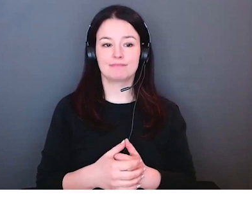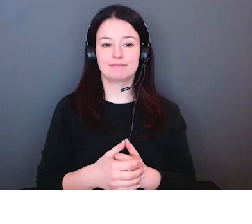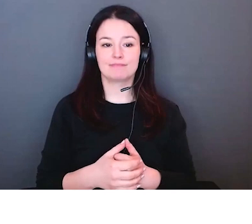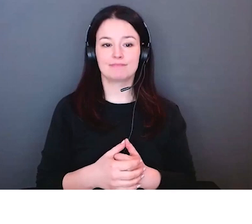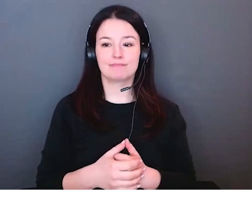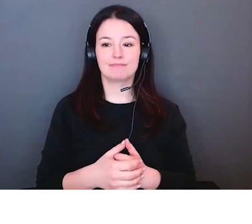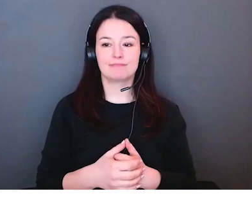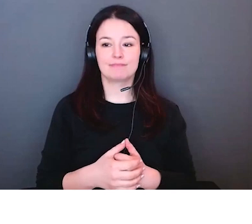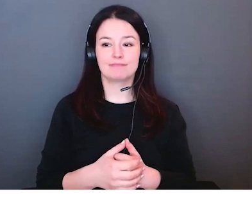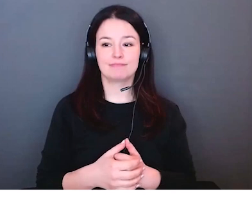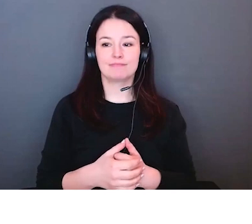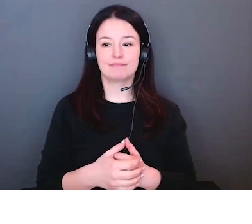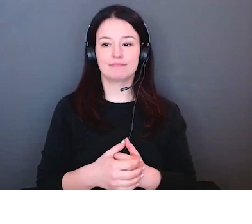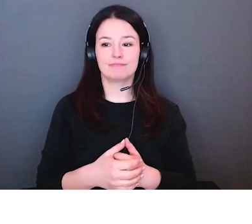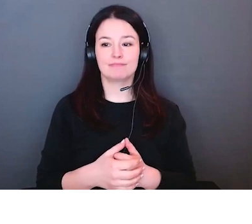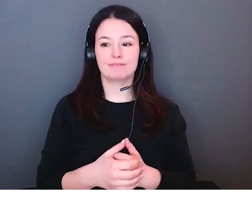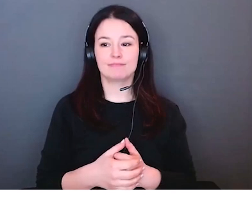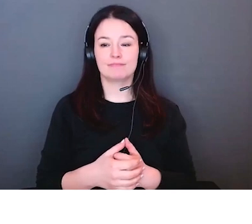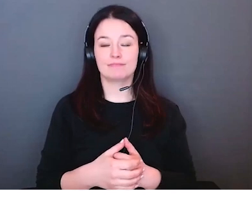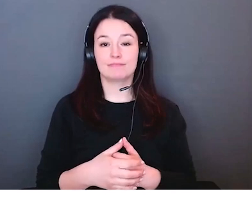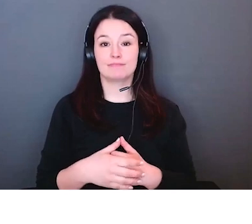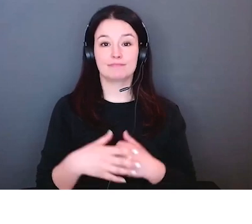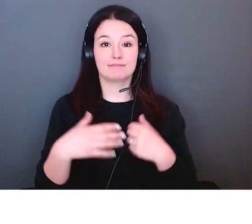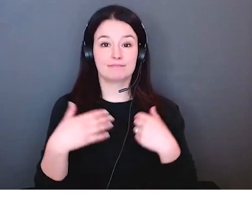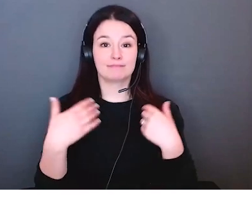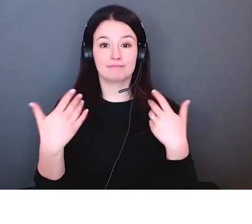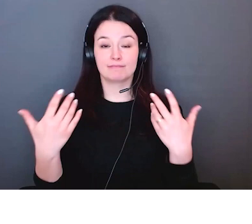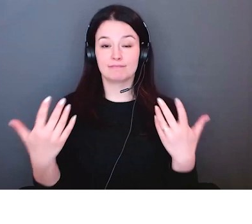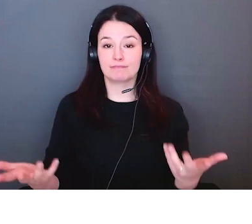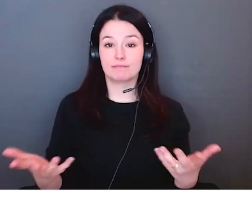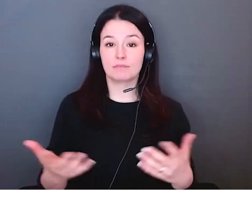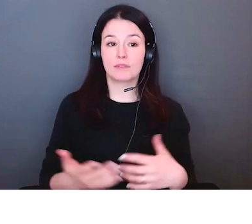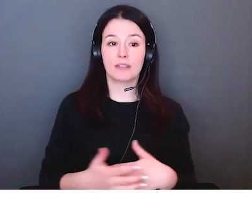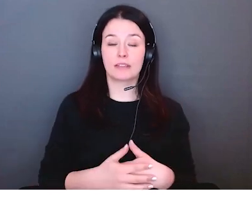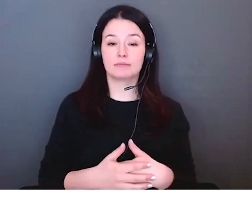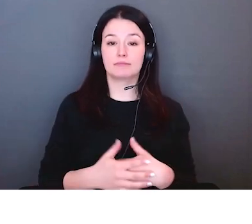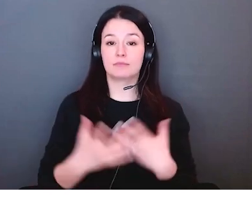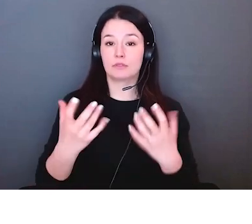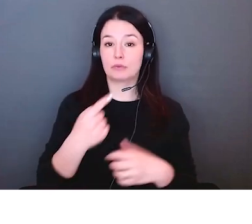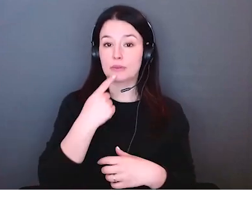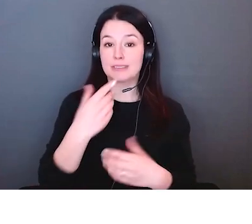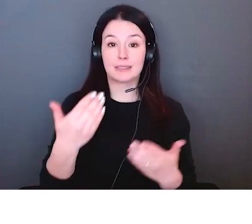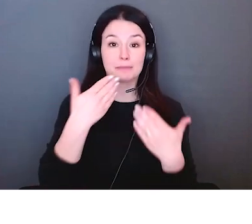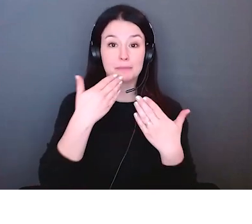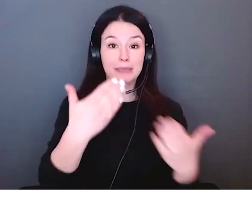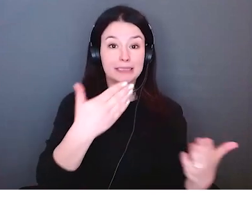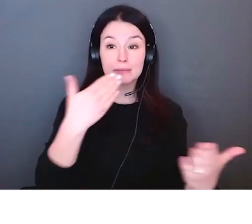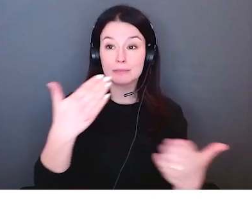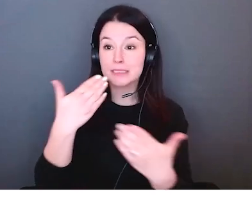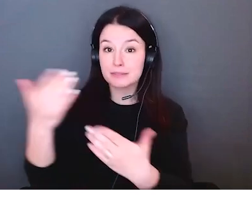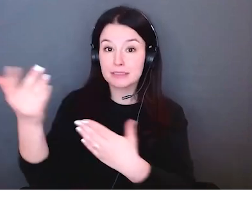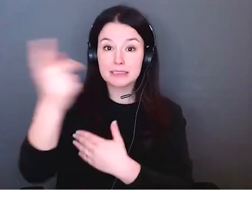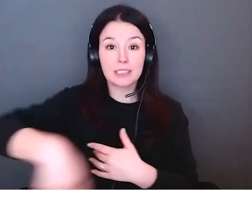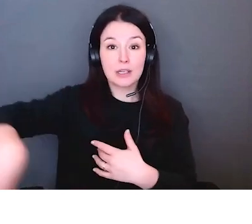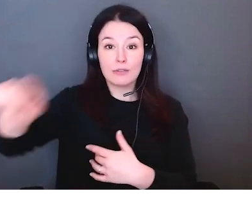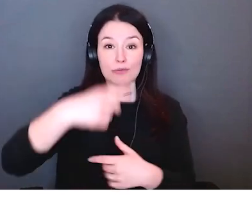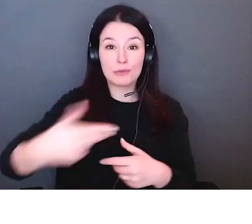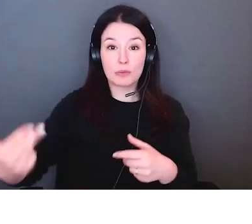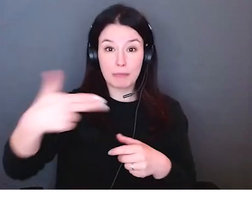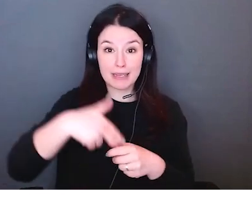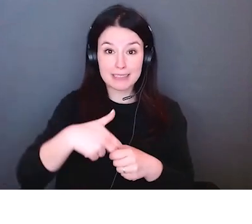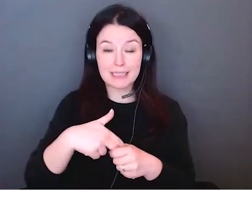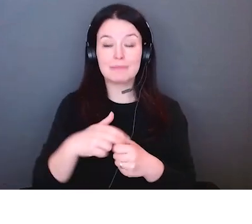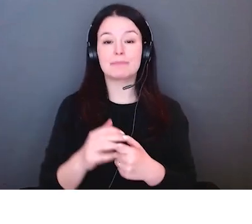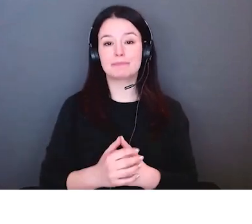Cette session est pour l'apprentissage et la réflexion. Il y a des sujets qui sont difficiles à discuter,